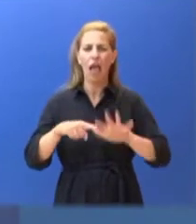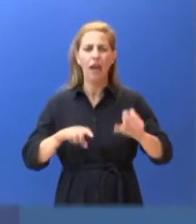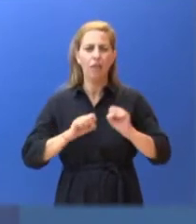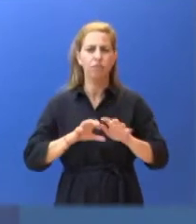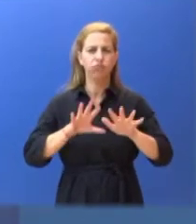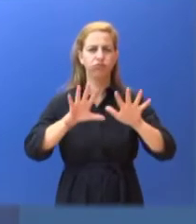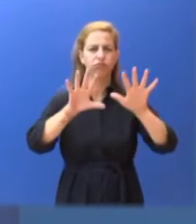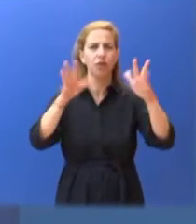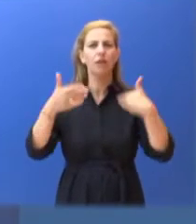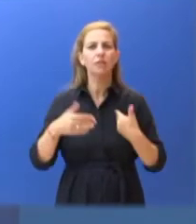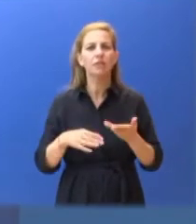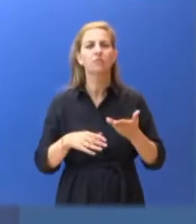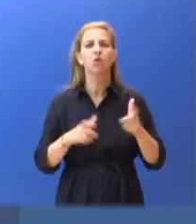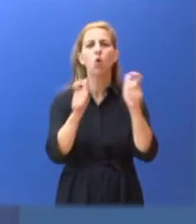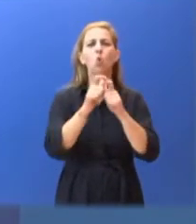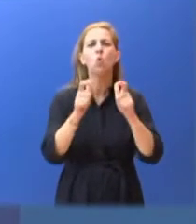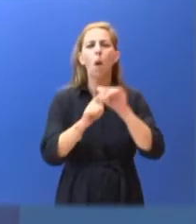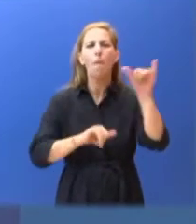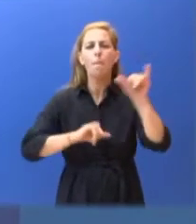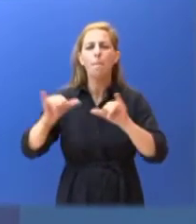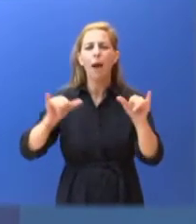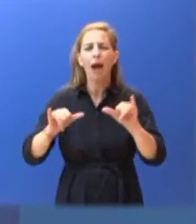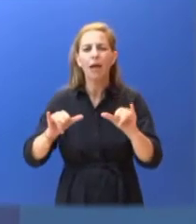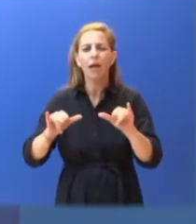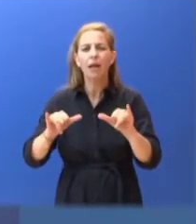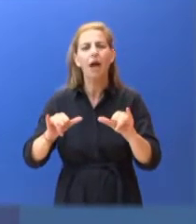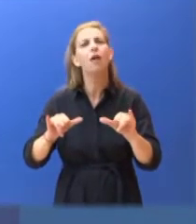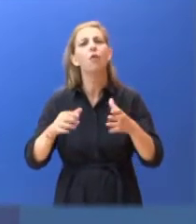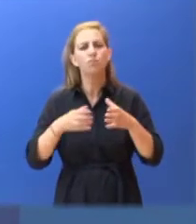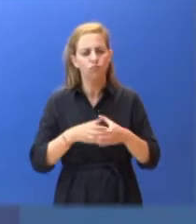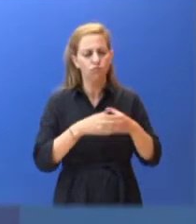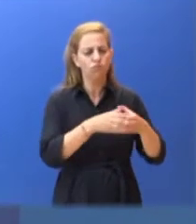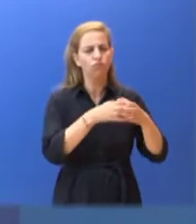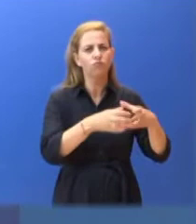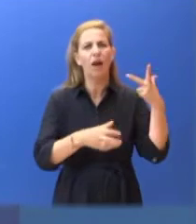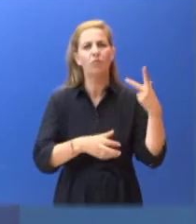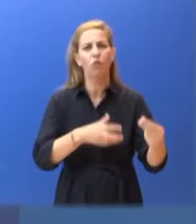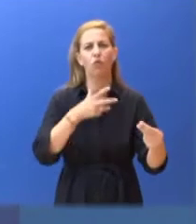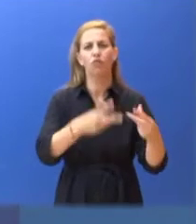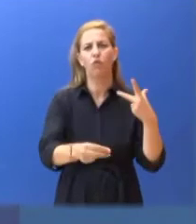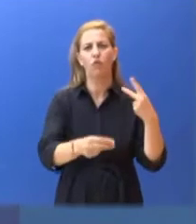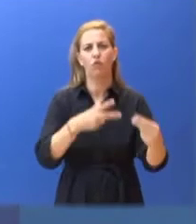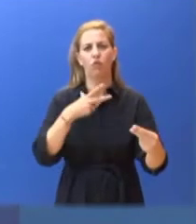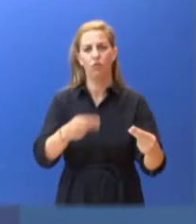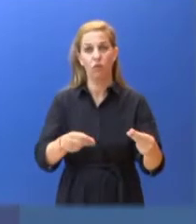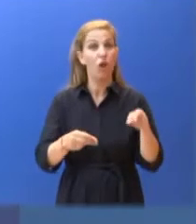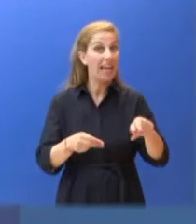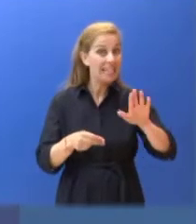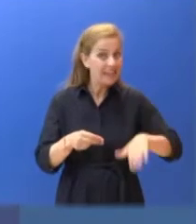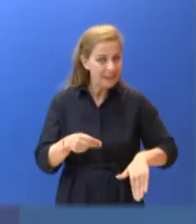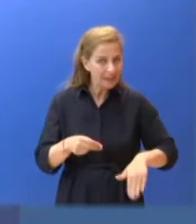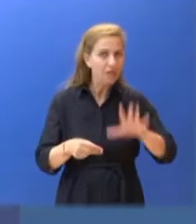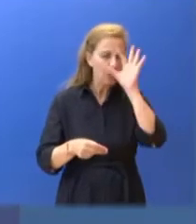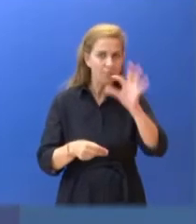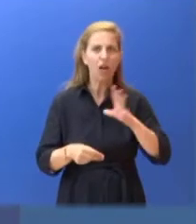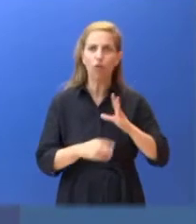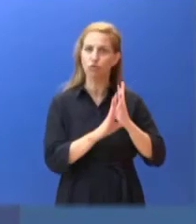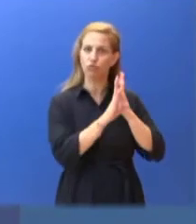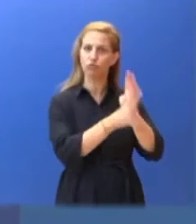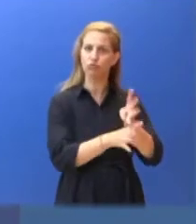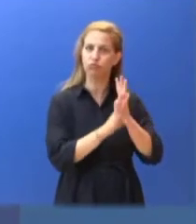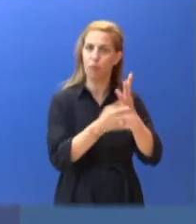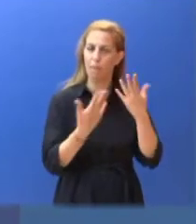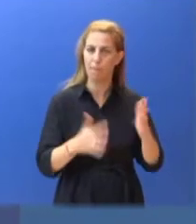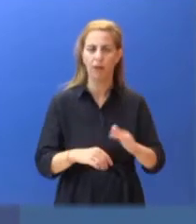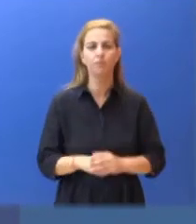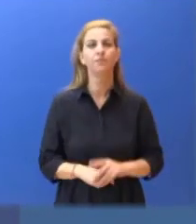κινητά συνεργία, έτσι ώστε να καλυφθούν απομακρυσμένες περιοχές. Η ανταπόκριση ήταν ιδιαίτερα ενθαρρυντική. Την επόμενη